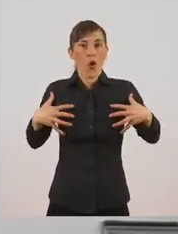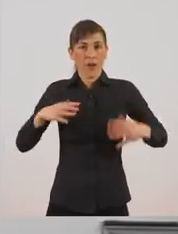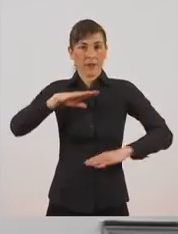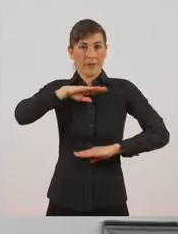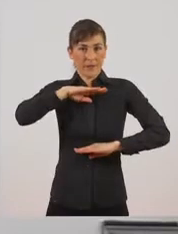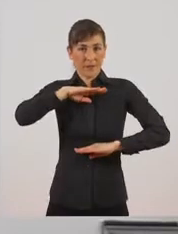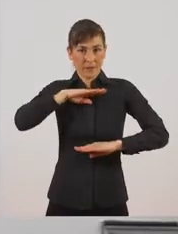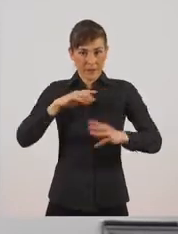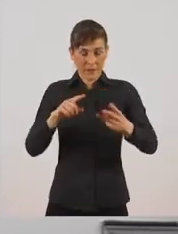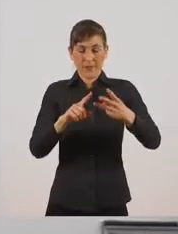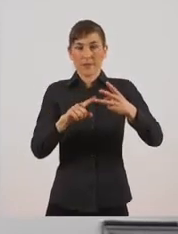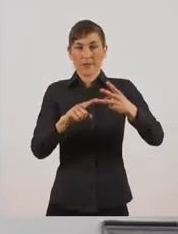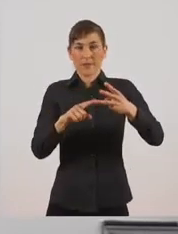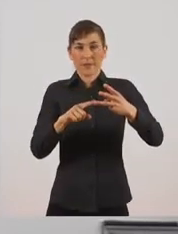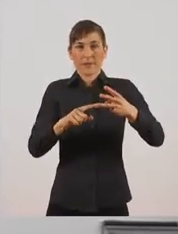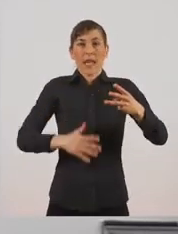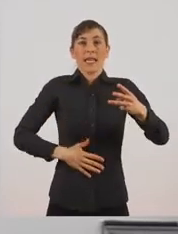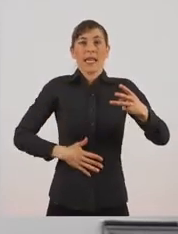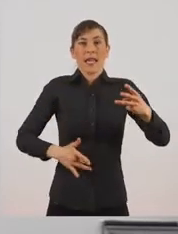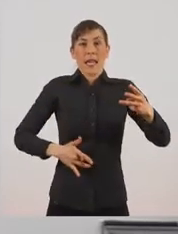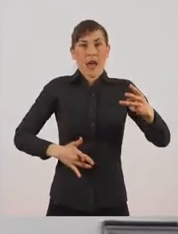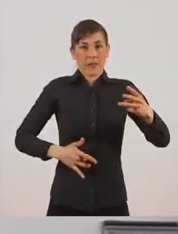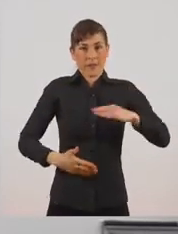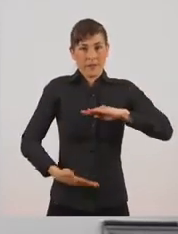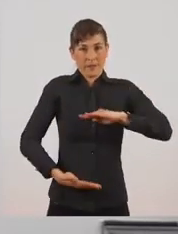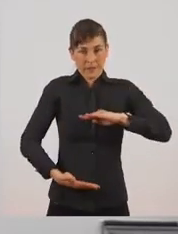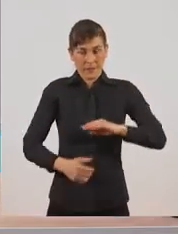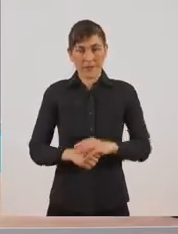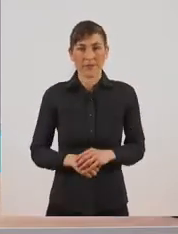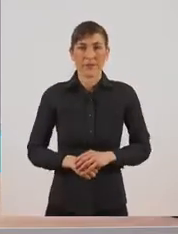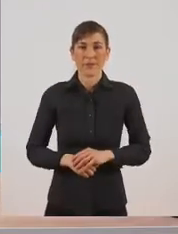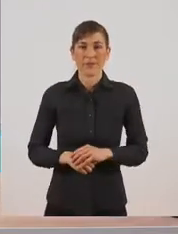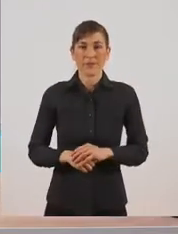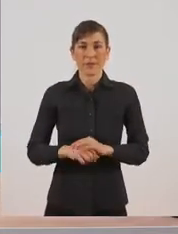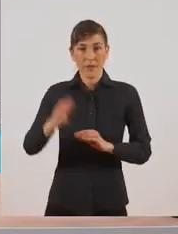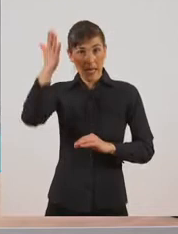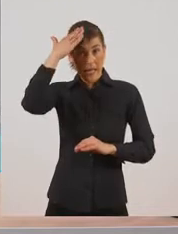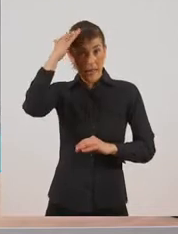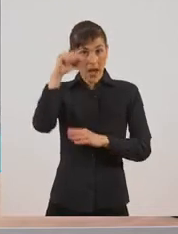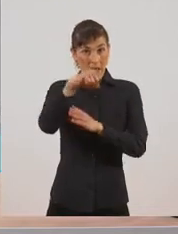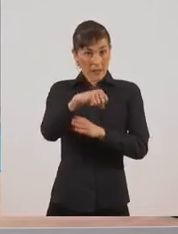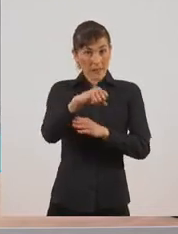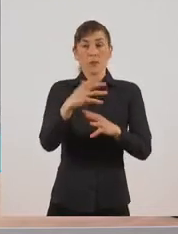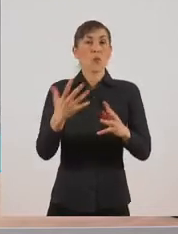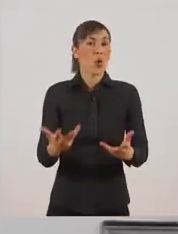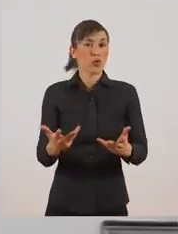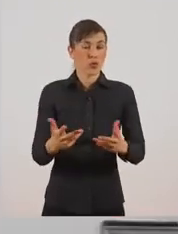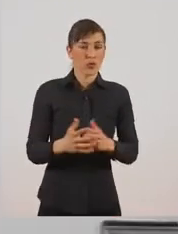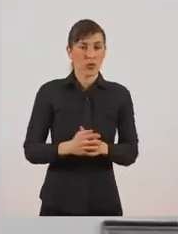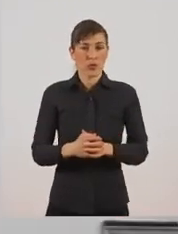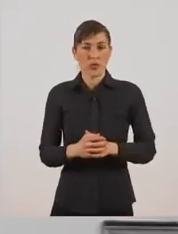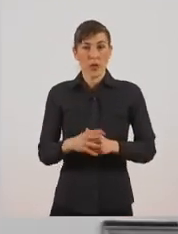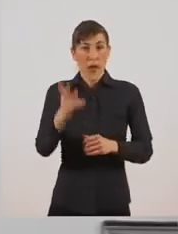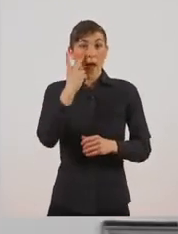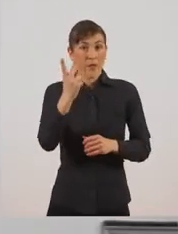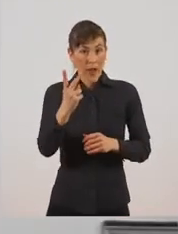και στο τέλος έχουμε την κοιλιά. Πάμε στο κεφάλι. Στο κεφάλι όπως βλέπουμε εδώ είναι